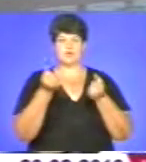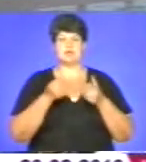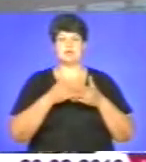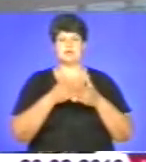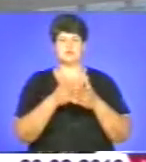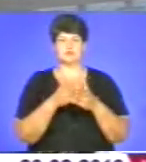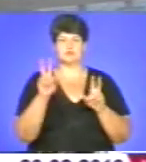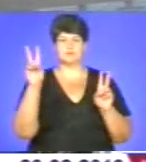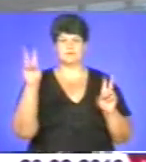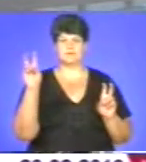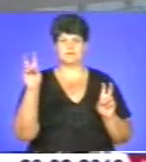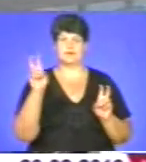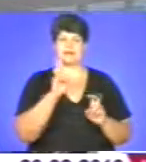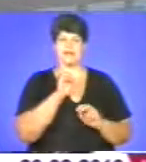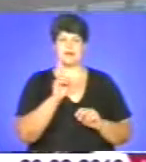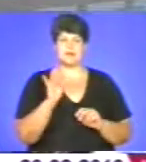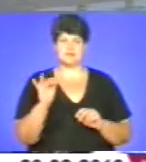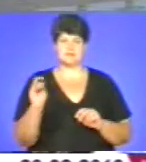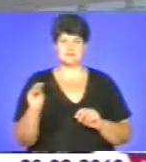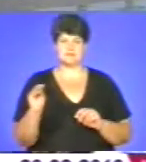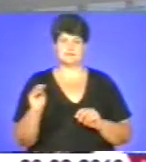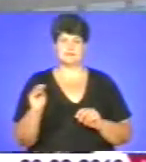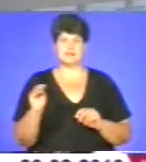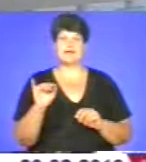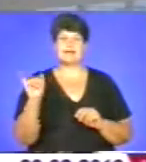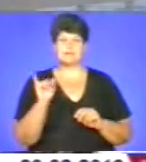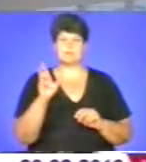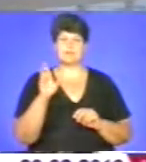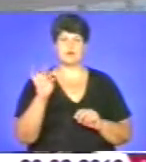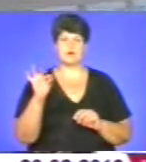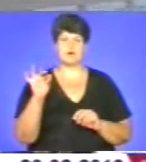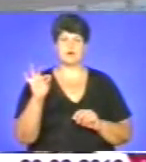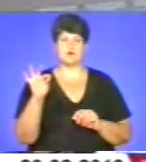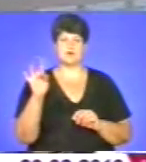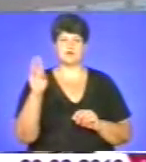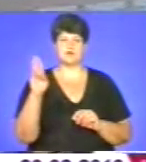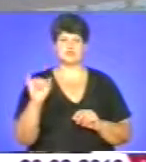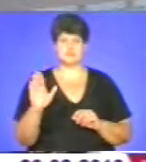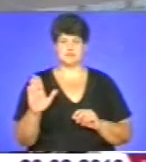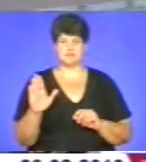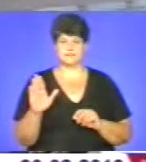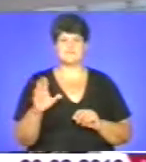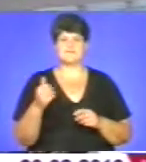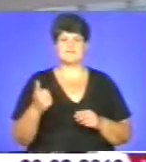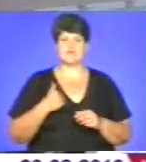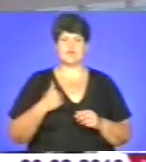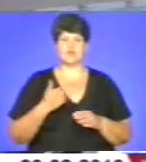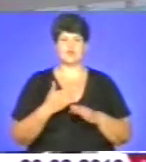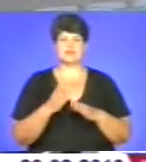Кременець і Борщів, протипожежний катер. Військова частина